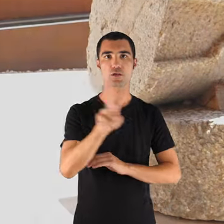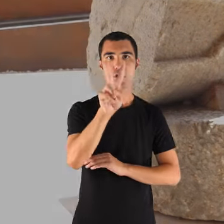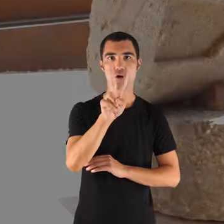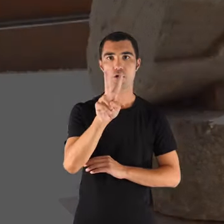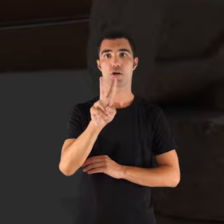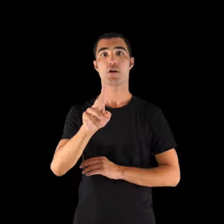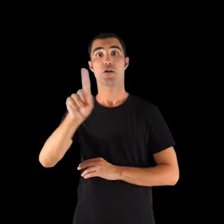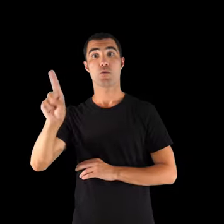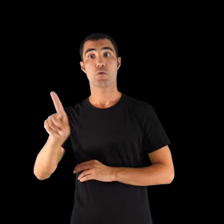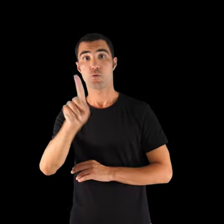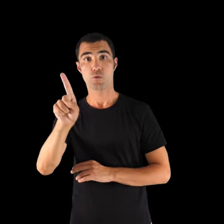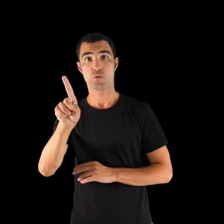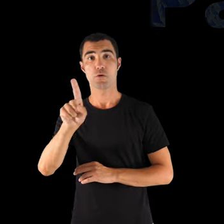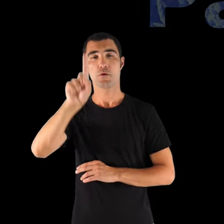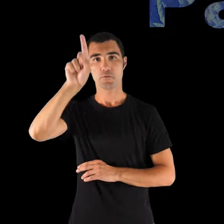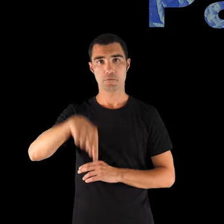56.